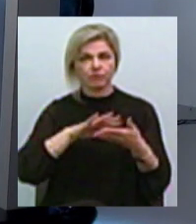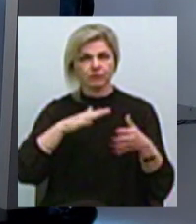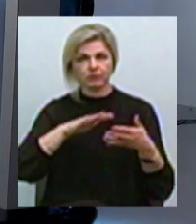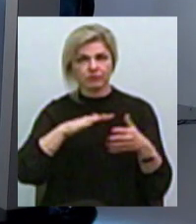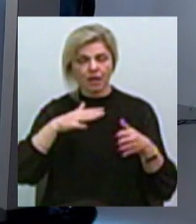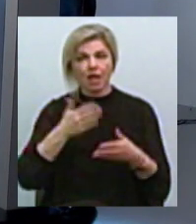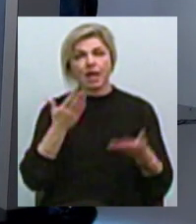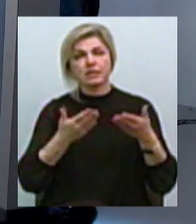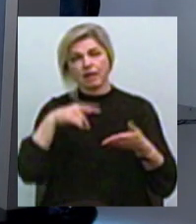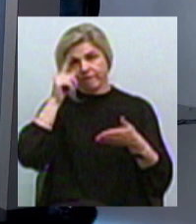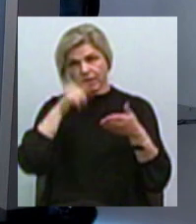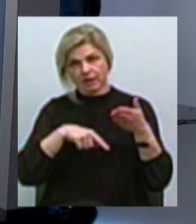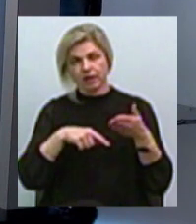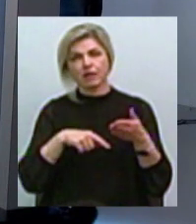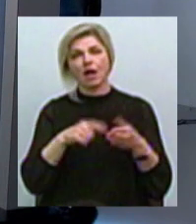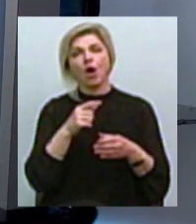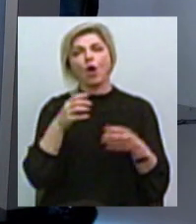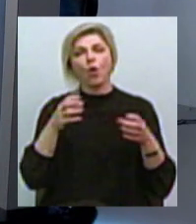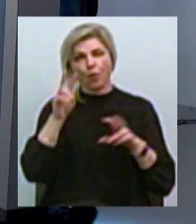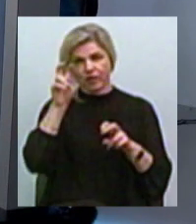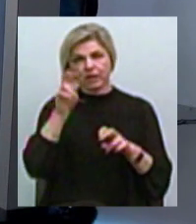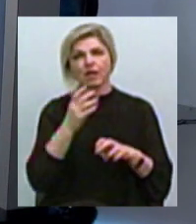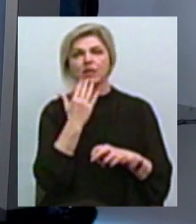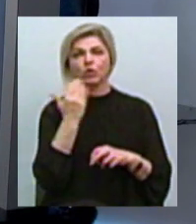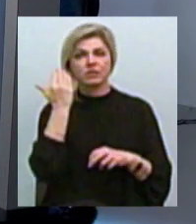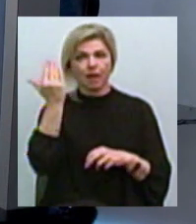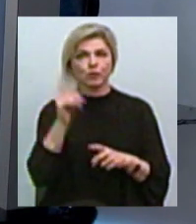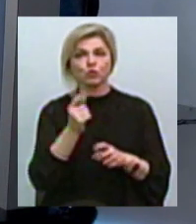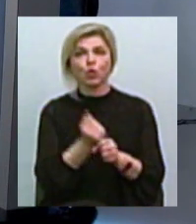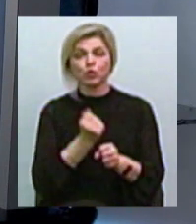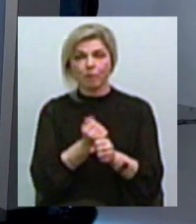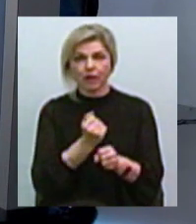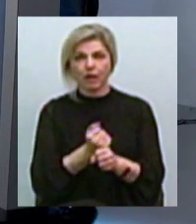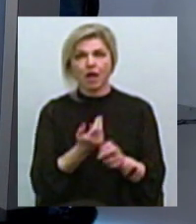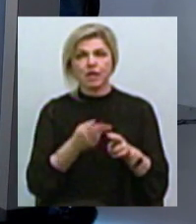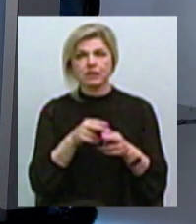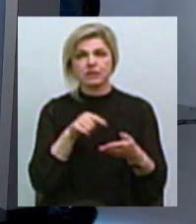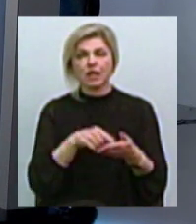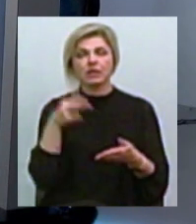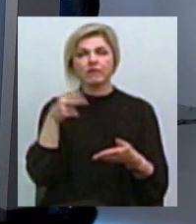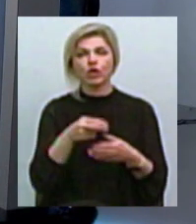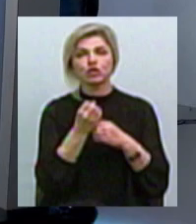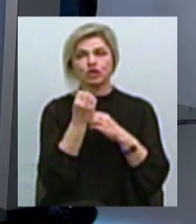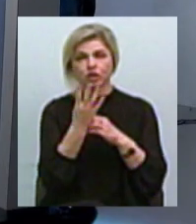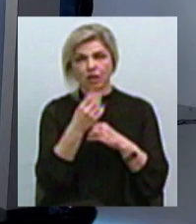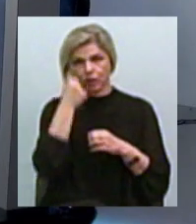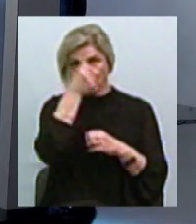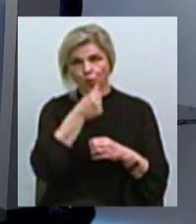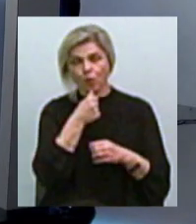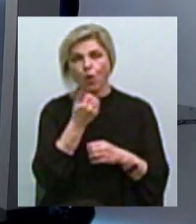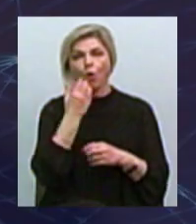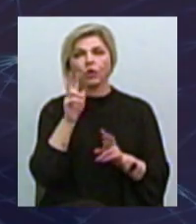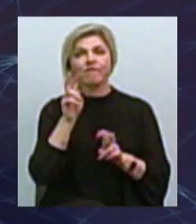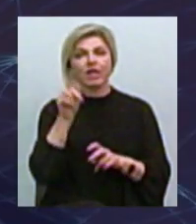якщо вірити компанії, яка його розробила, це іноземна компанія Він фактично 2014 року зразку, коли компанія